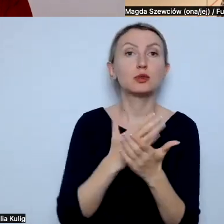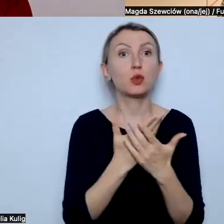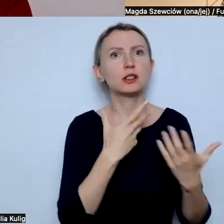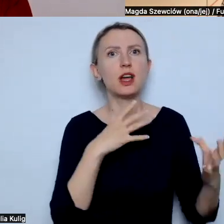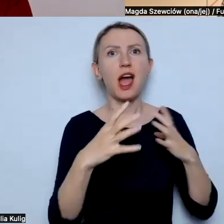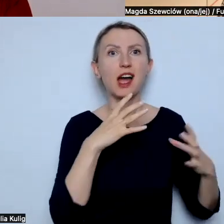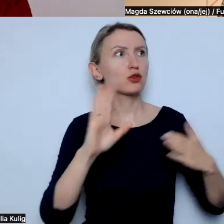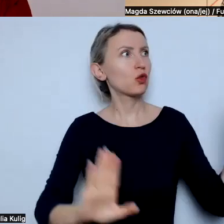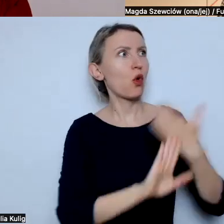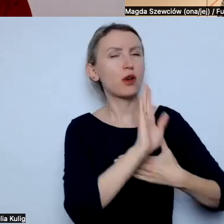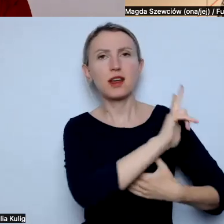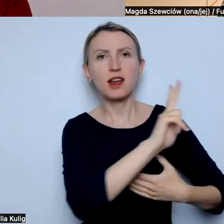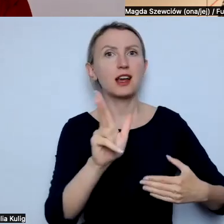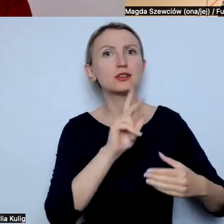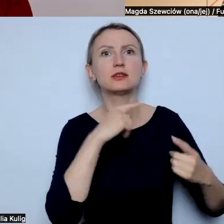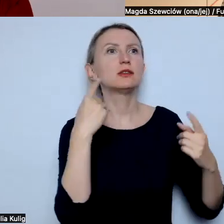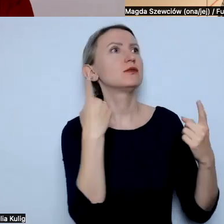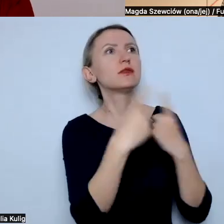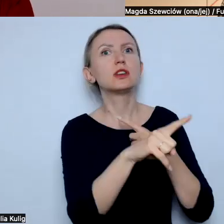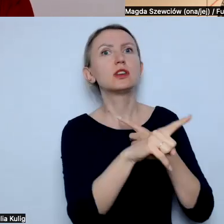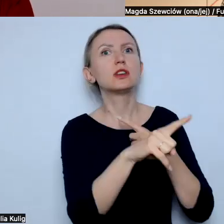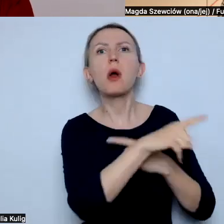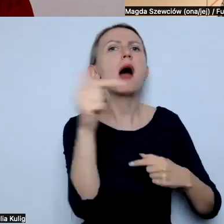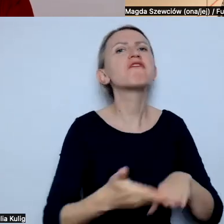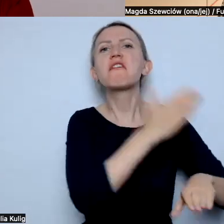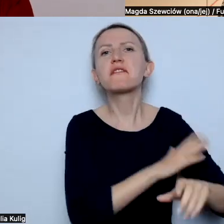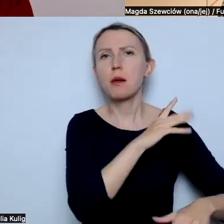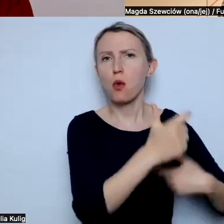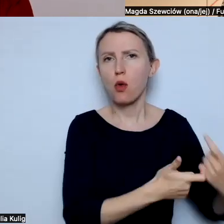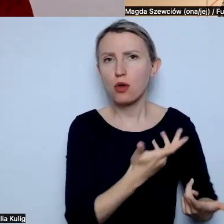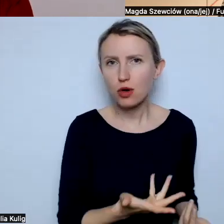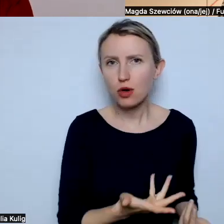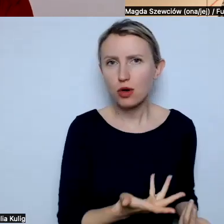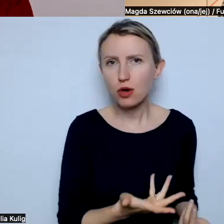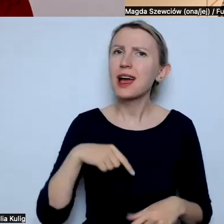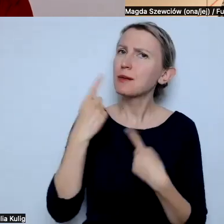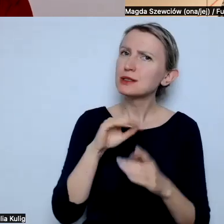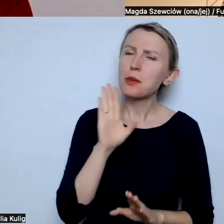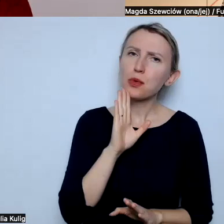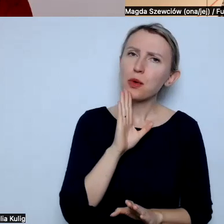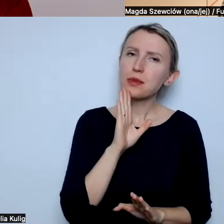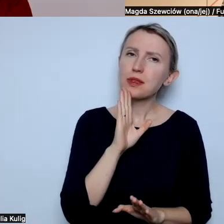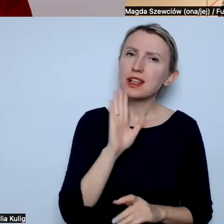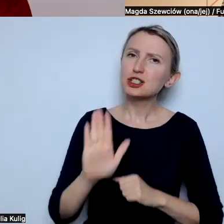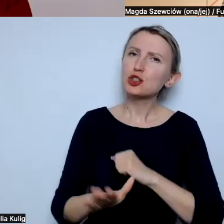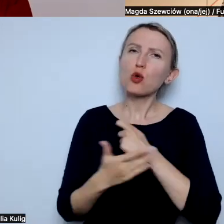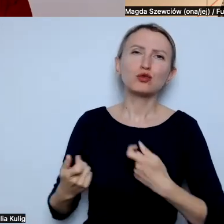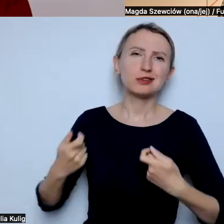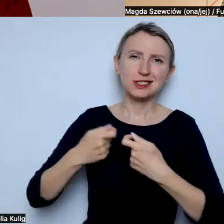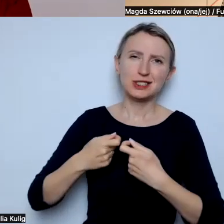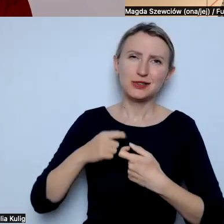wszyscy mu piszą, że powinien to zrobić dziesięć lat temu. Tak myślę, że podobnie jest z sojusznictwem. To znaczy,